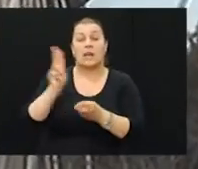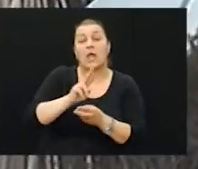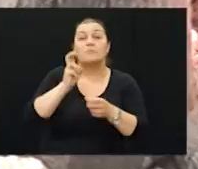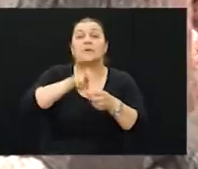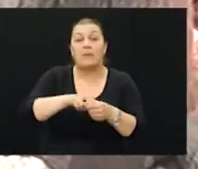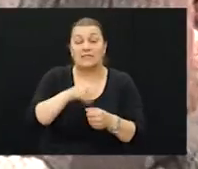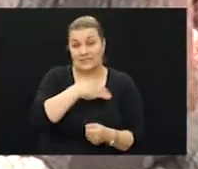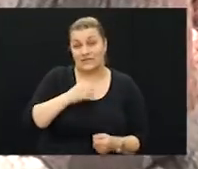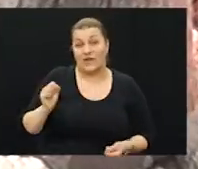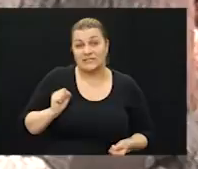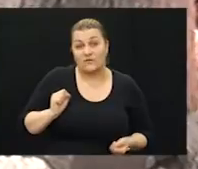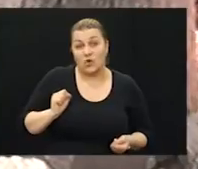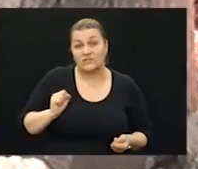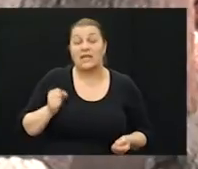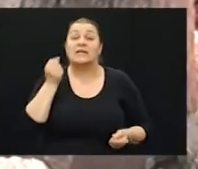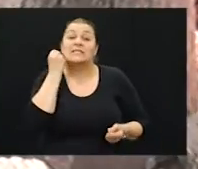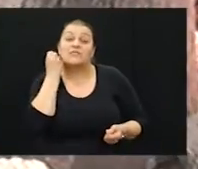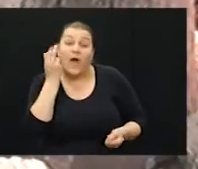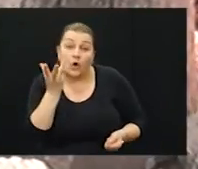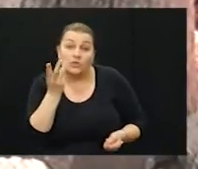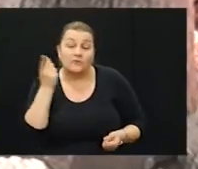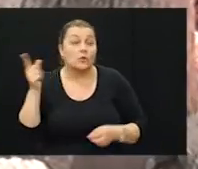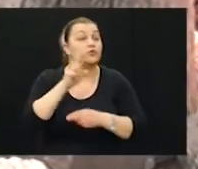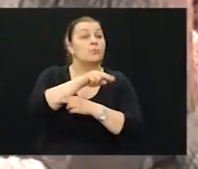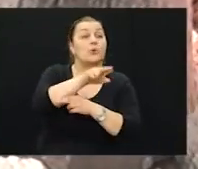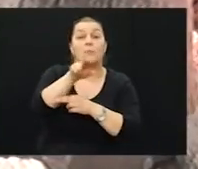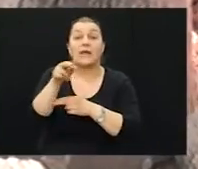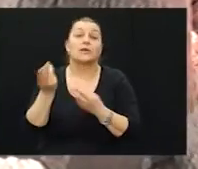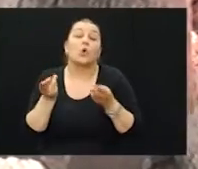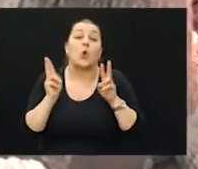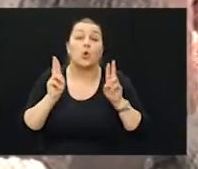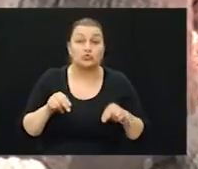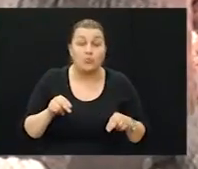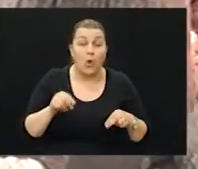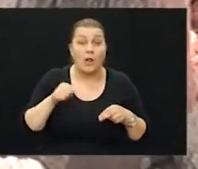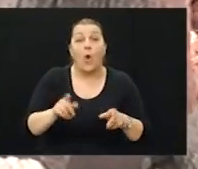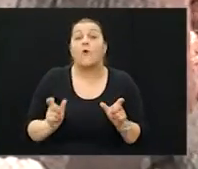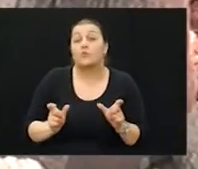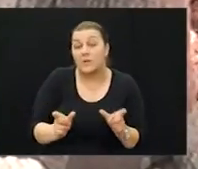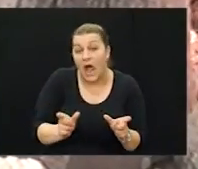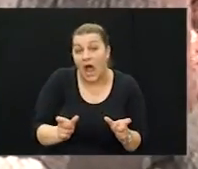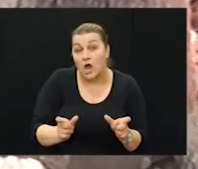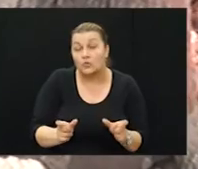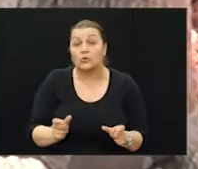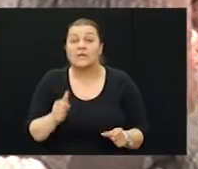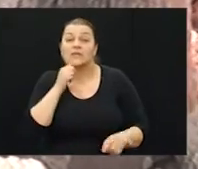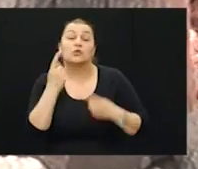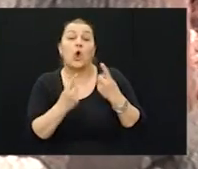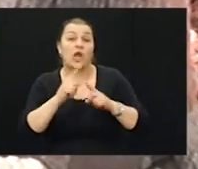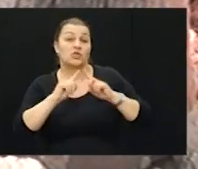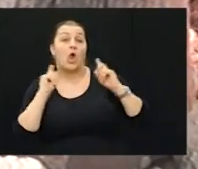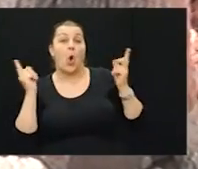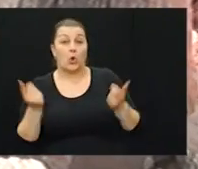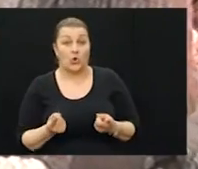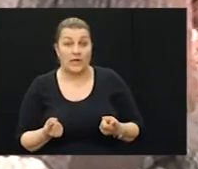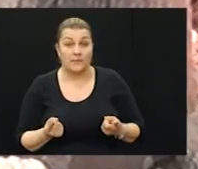vojske i oni su svakodnevno sa različitih pozicija promatrali koliko su mogli branu, hidrocentralu i događaje